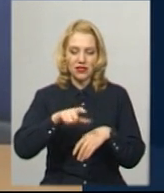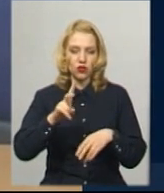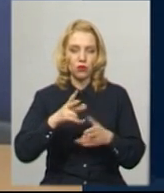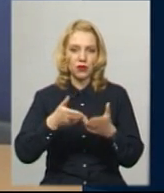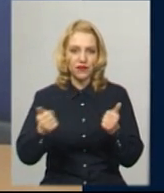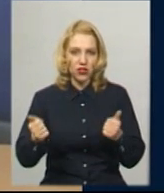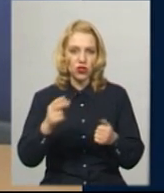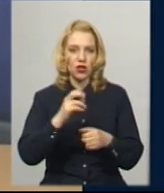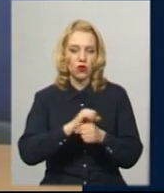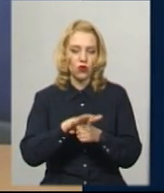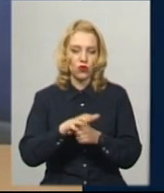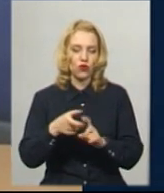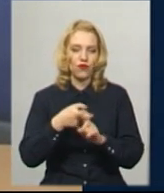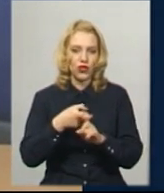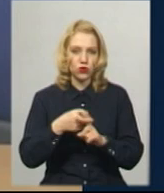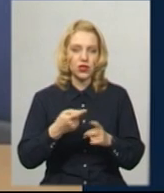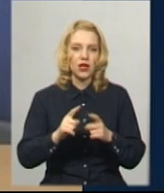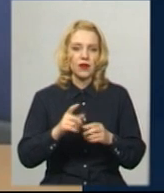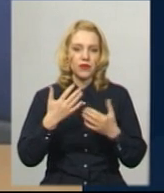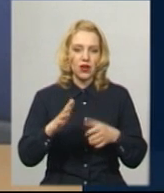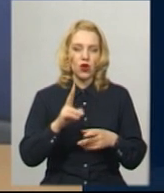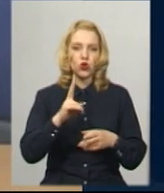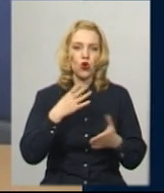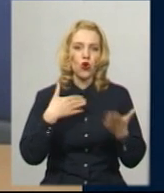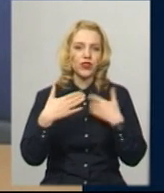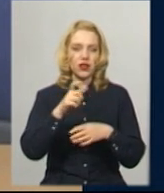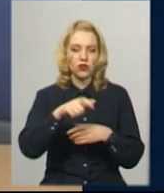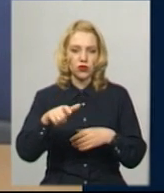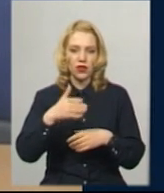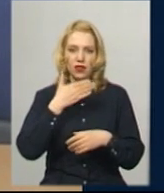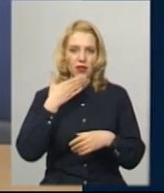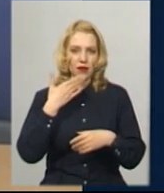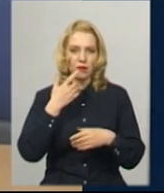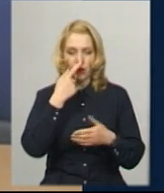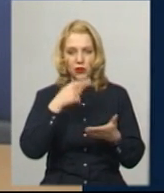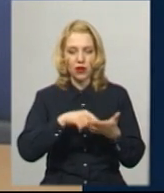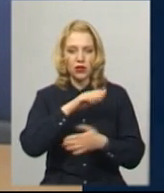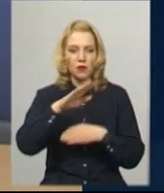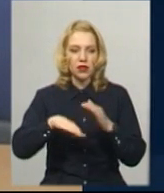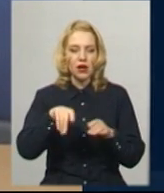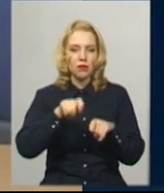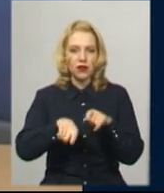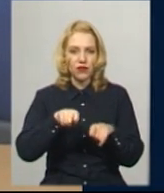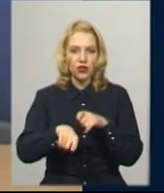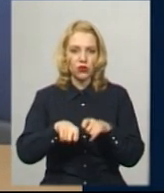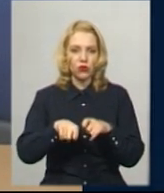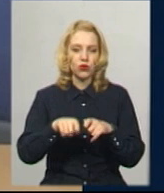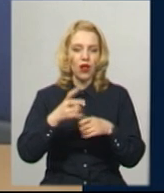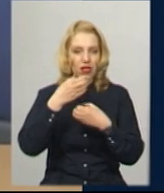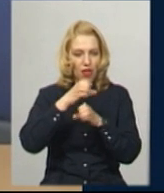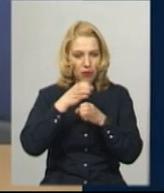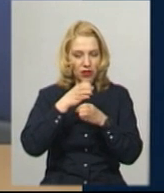то, ще раз наголошую, контактні особи не піддаються перевірці шляхом лабораторного дослідження